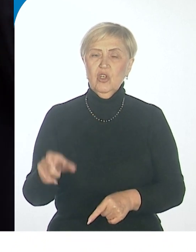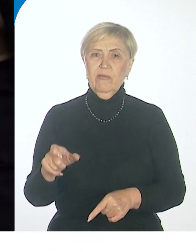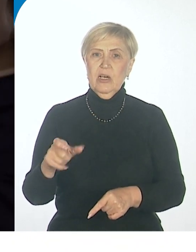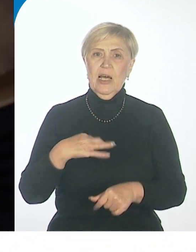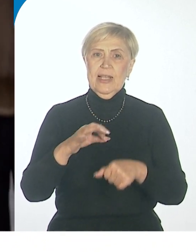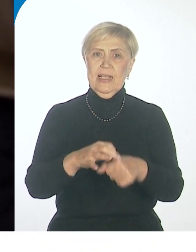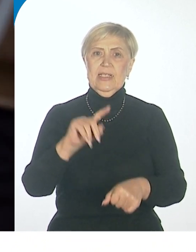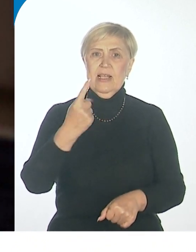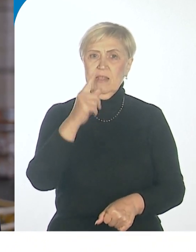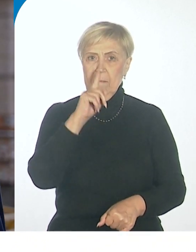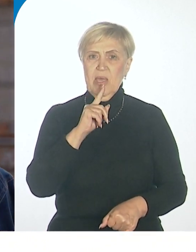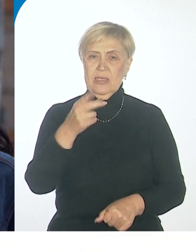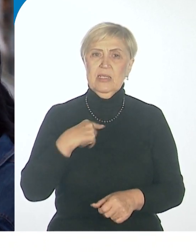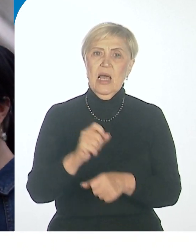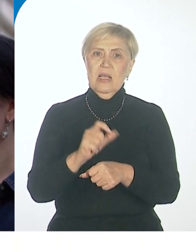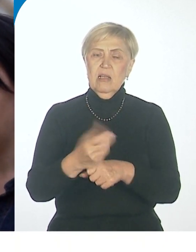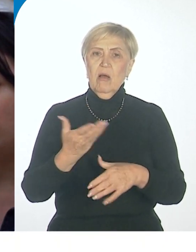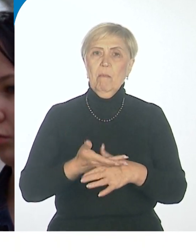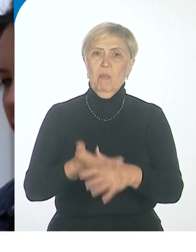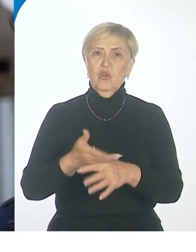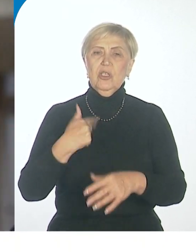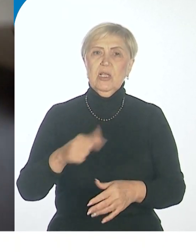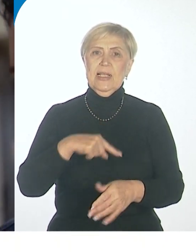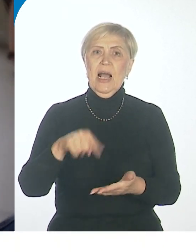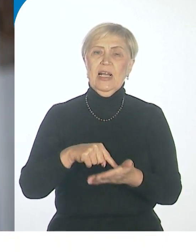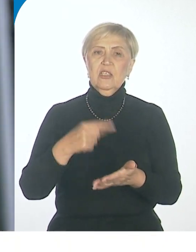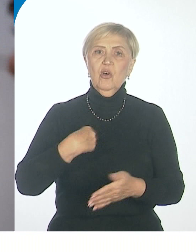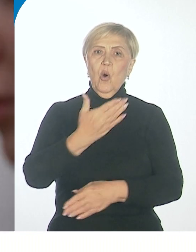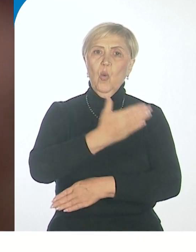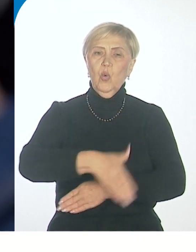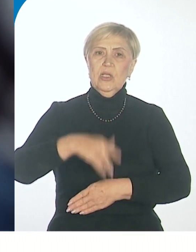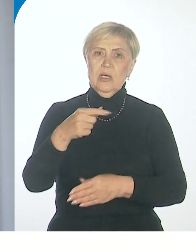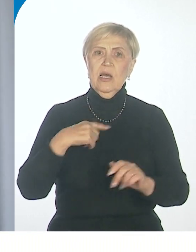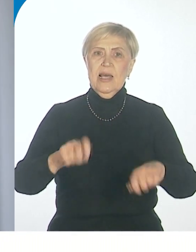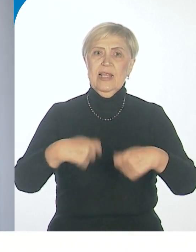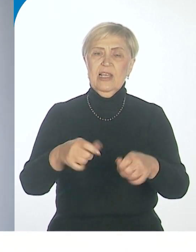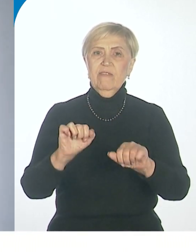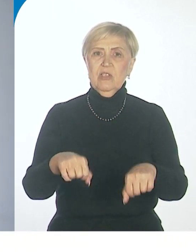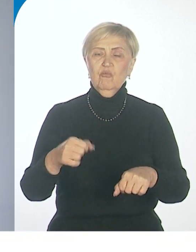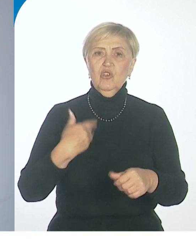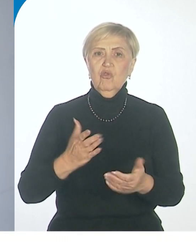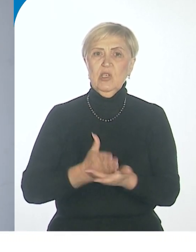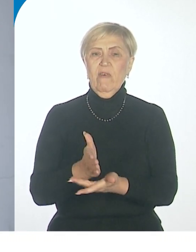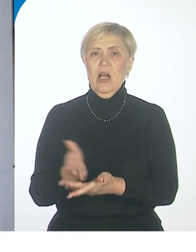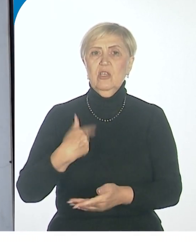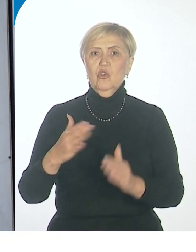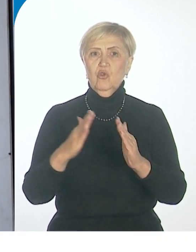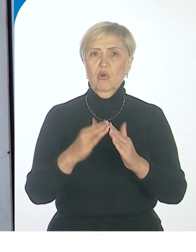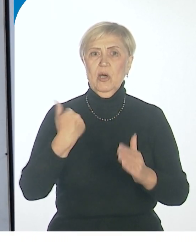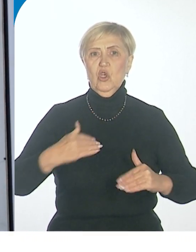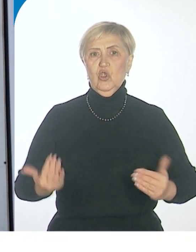месяца. Задача — помочь адаптироваться на городских улицах, а значит, дать возможность выходить из дома и жить полноценно.